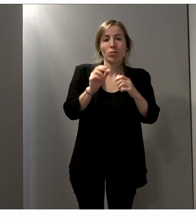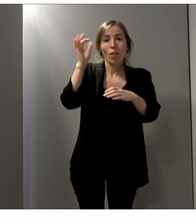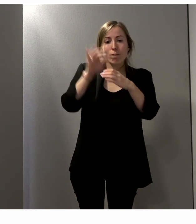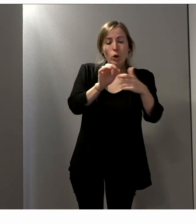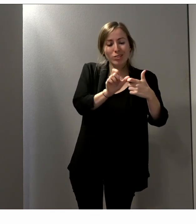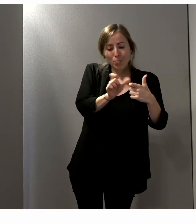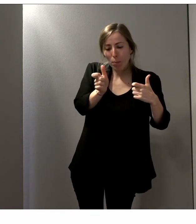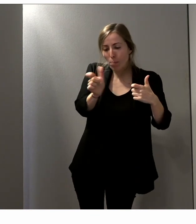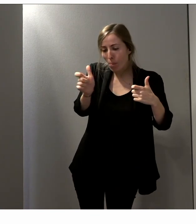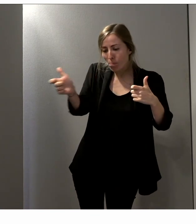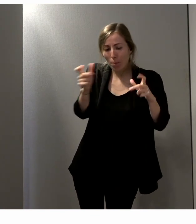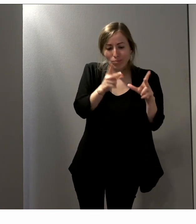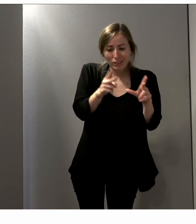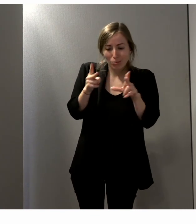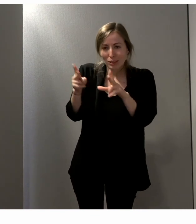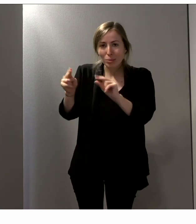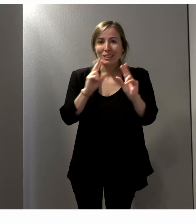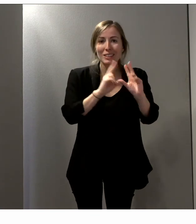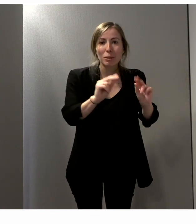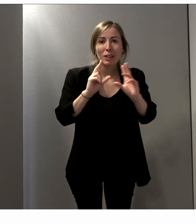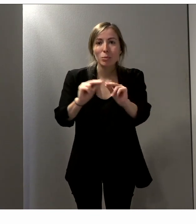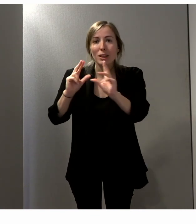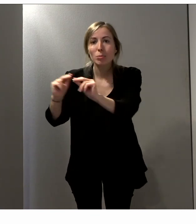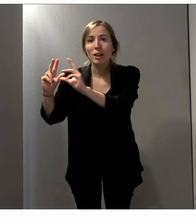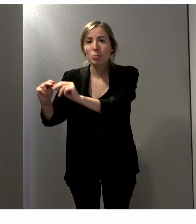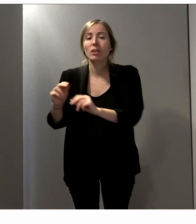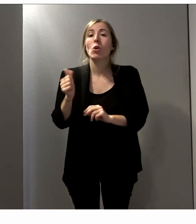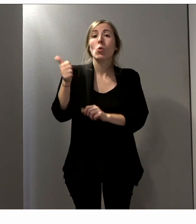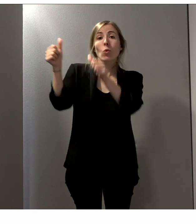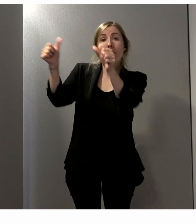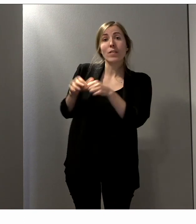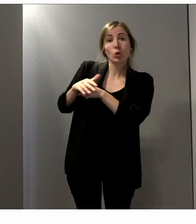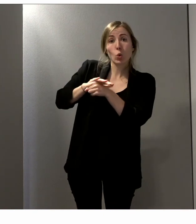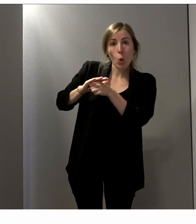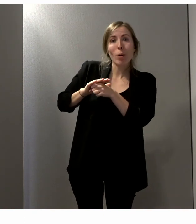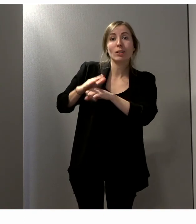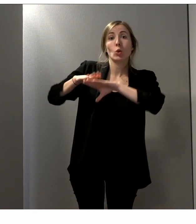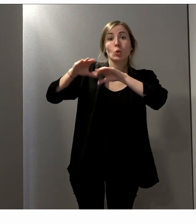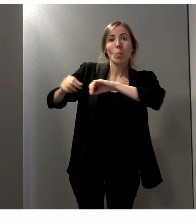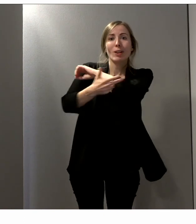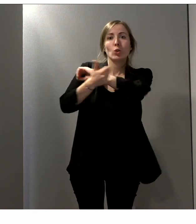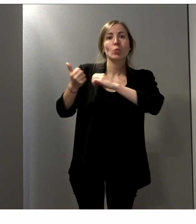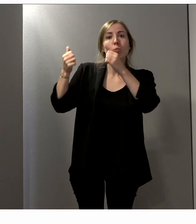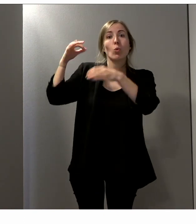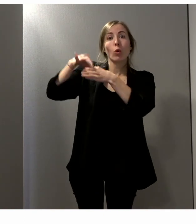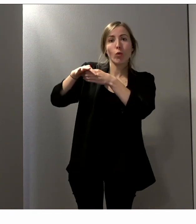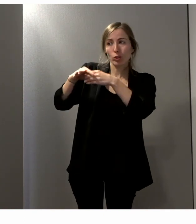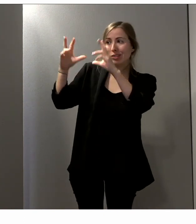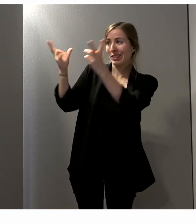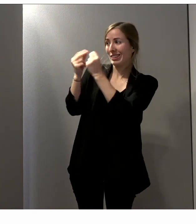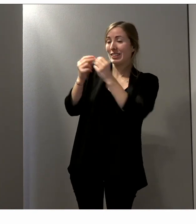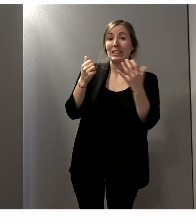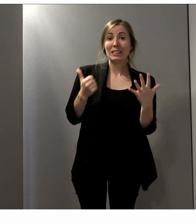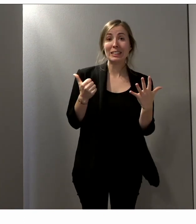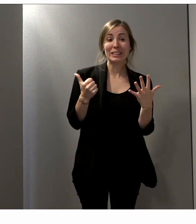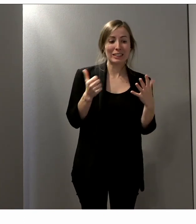Donc, une affiche complète qui est mise à l'accueil des bureaux de vote qui expliquent les différentes étapes, les